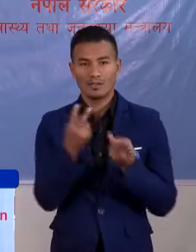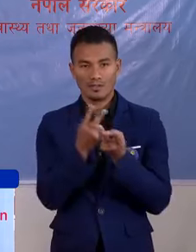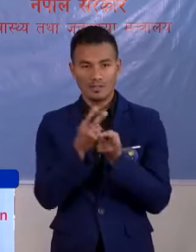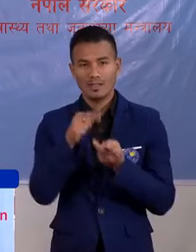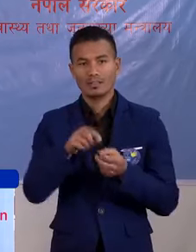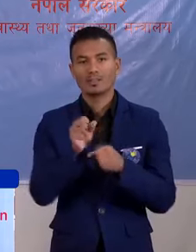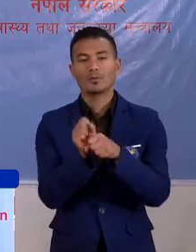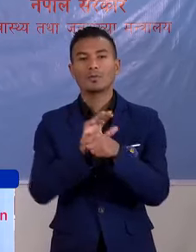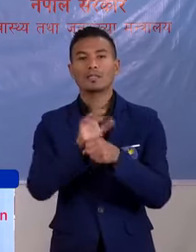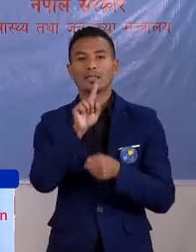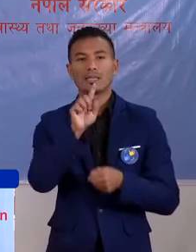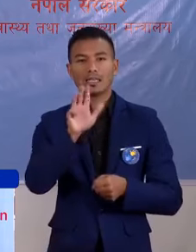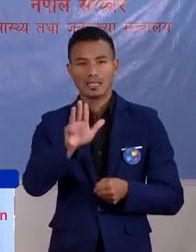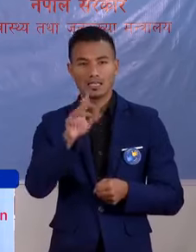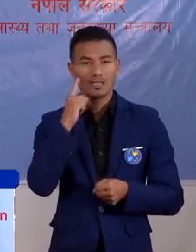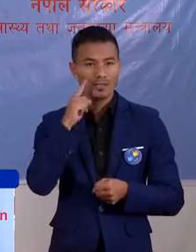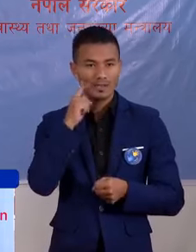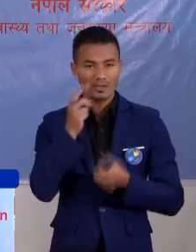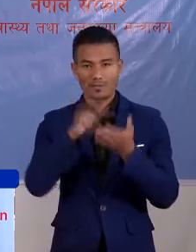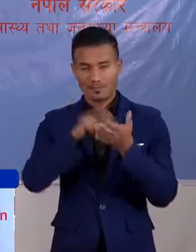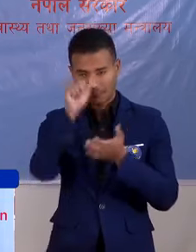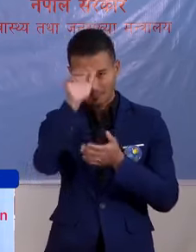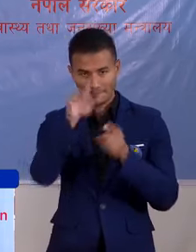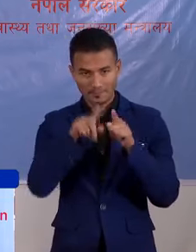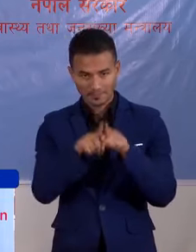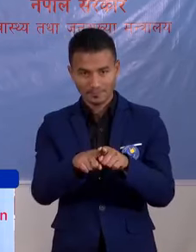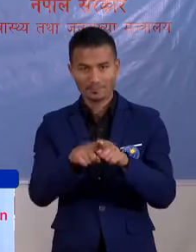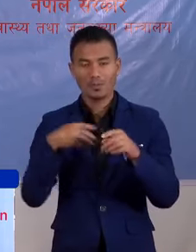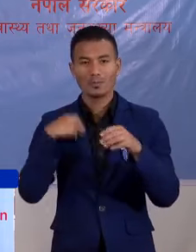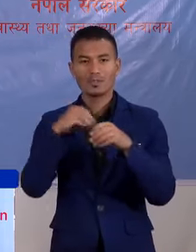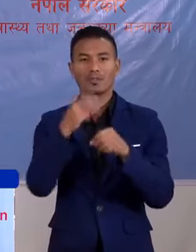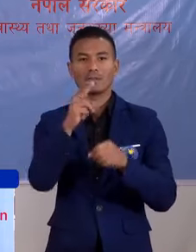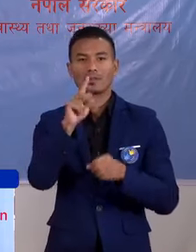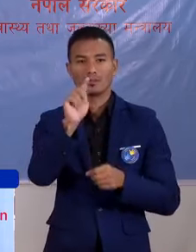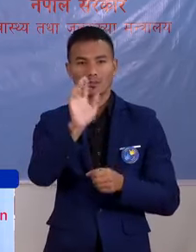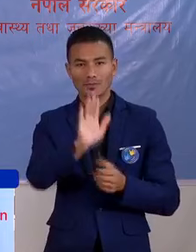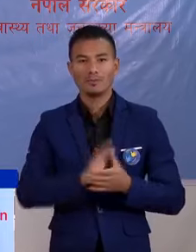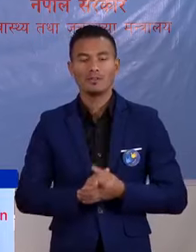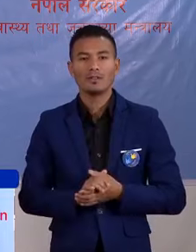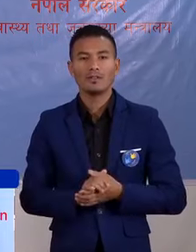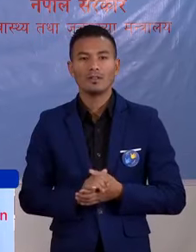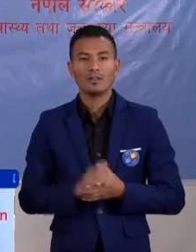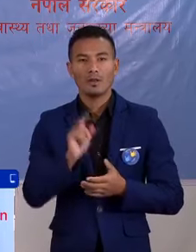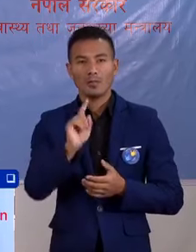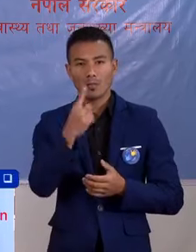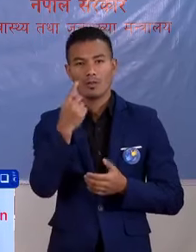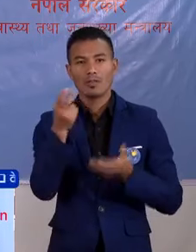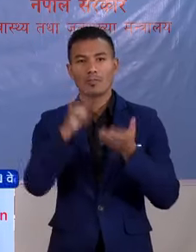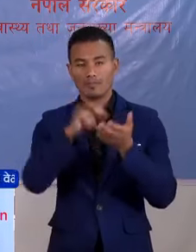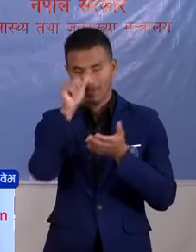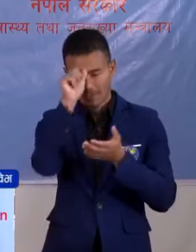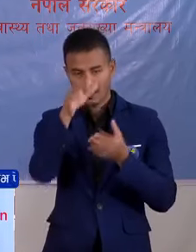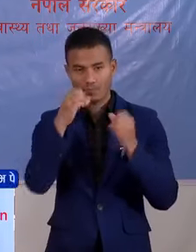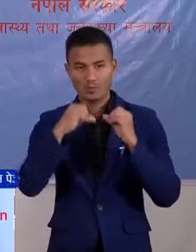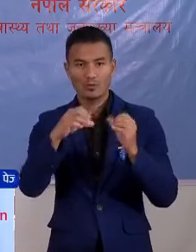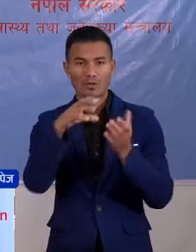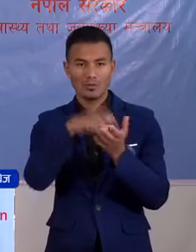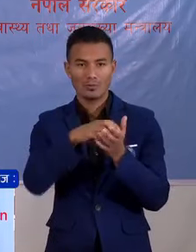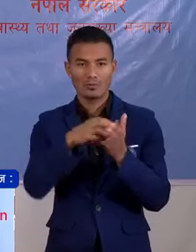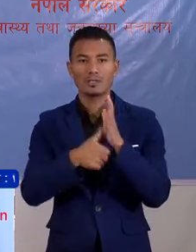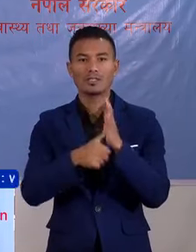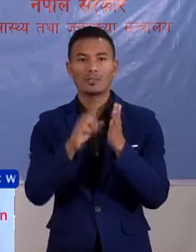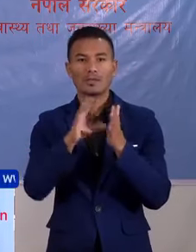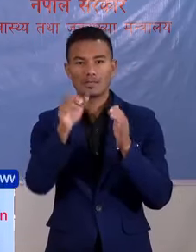जाए COVID-19 को दैनिक अपडेट लेरा मां उपस्तिक बढ़ेको छो पहलो अपडेट मैले परेक साला को परिक्षेन बाट